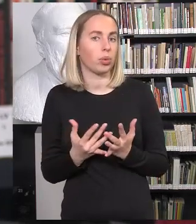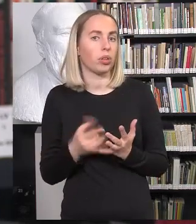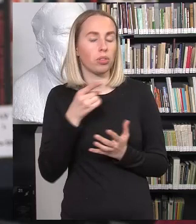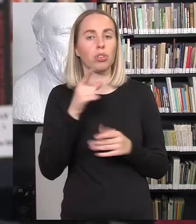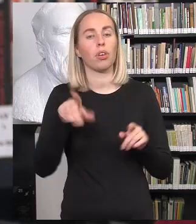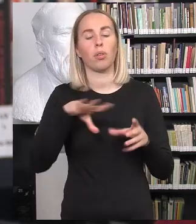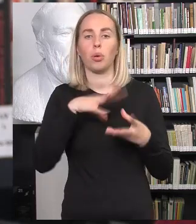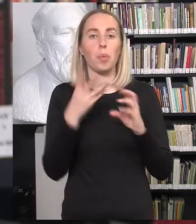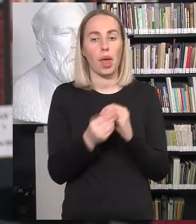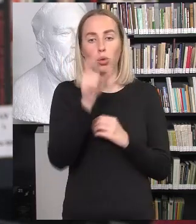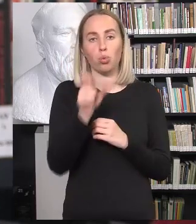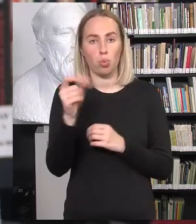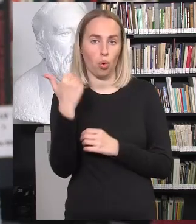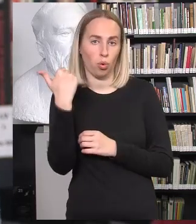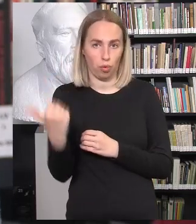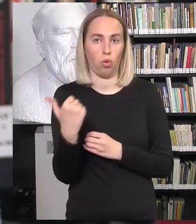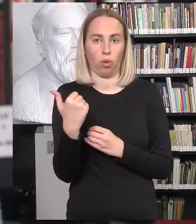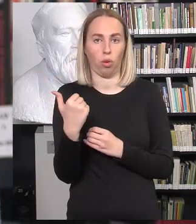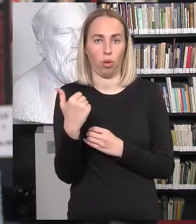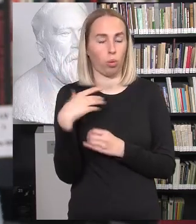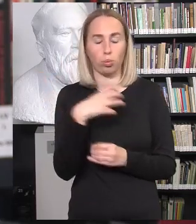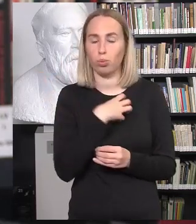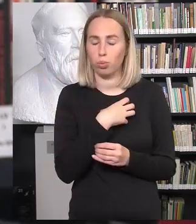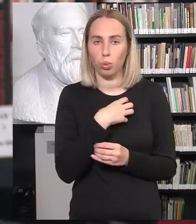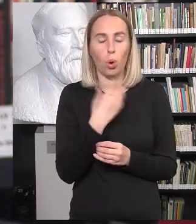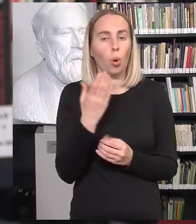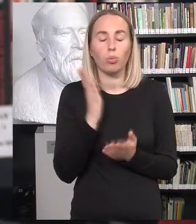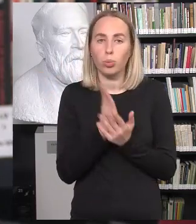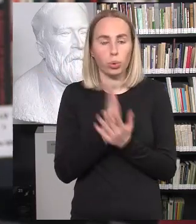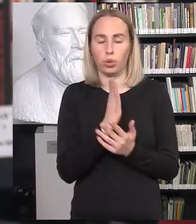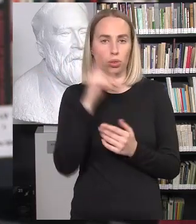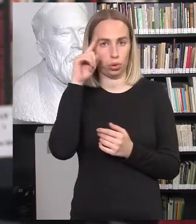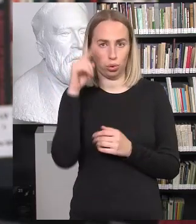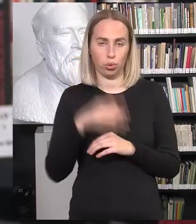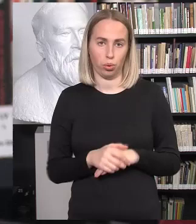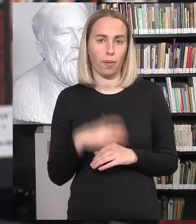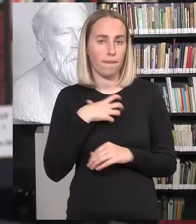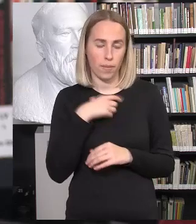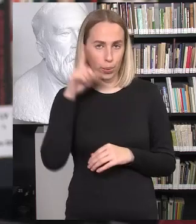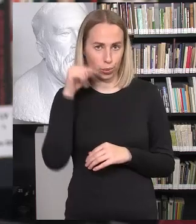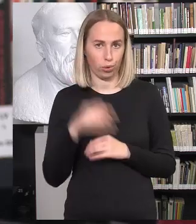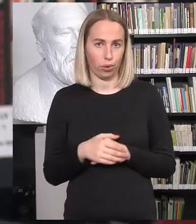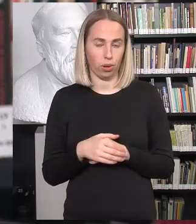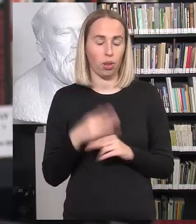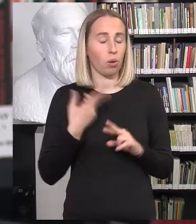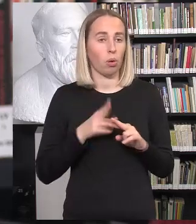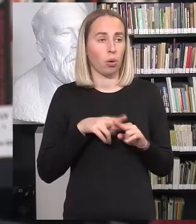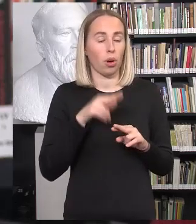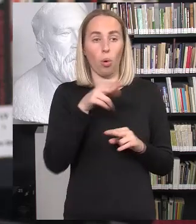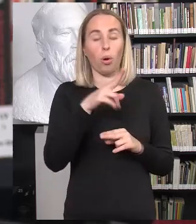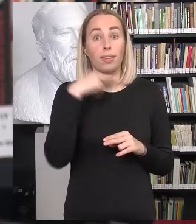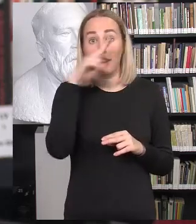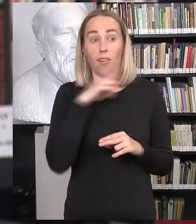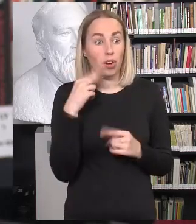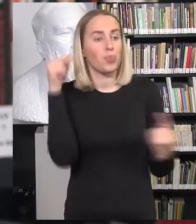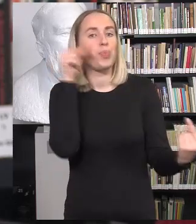bendražmogiškai dalykai, kurie yra būtini. Ir nelabai suprantu, kodėl tėvai priešinasi tam turiniui, nes turbūt priešinasi dar